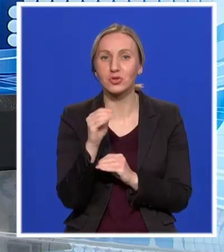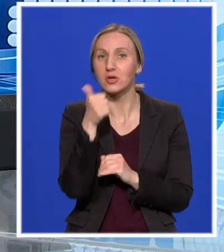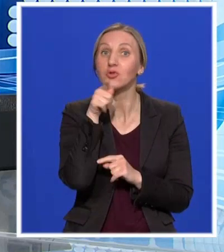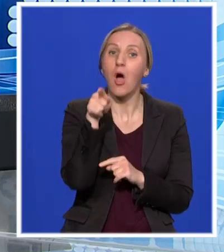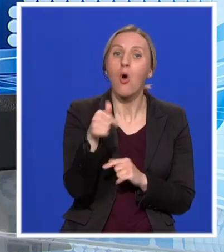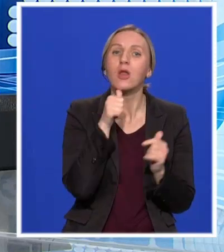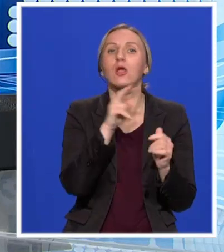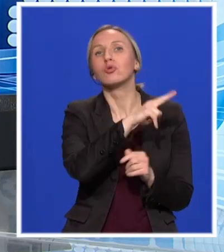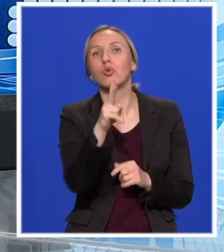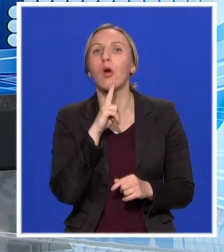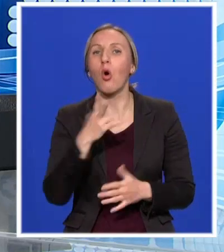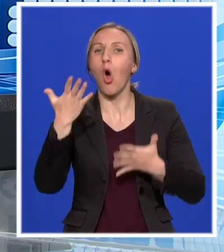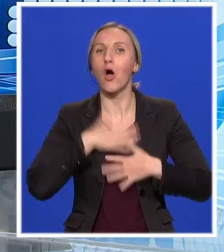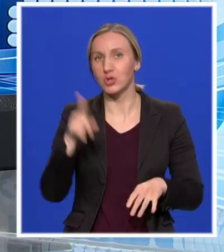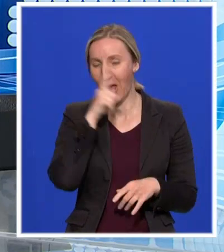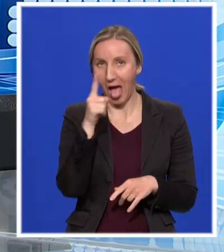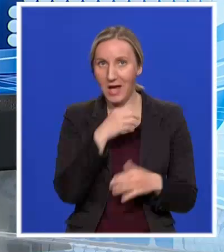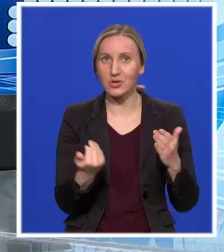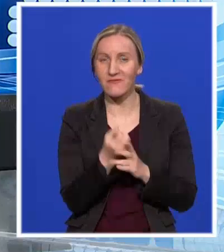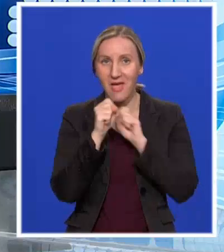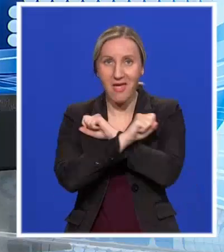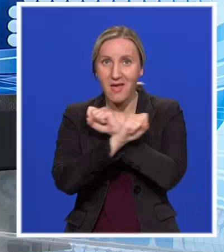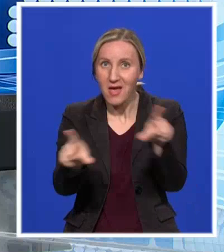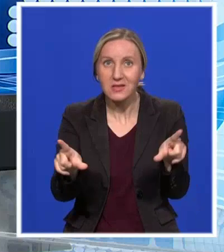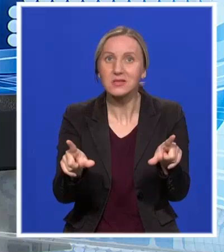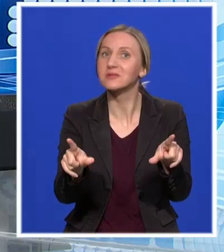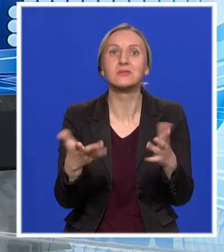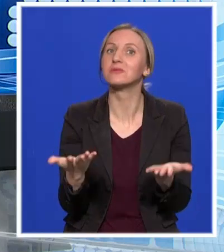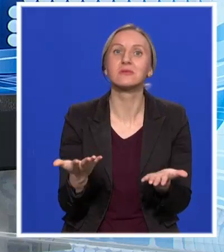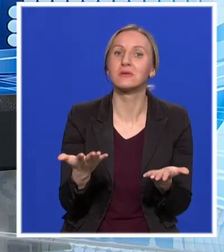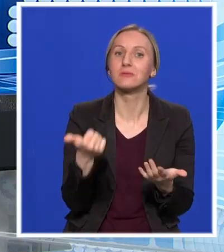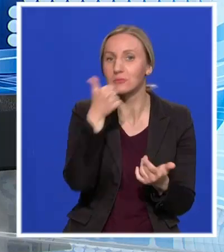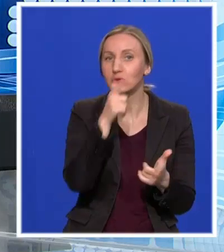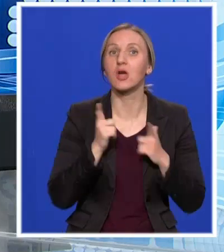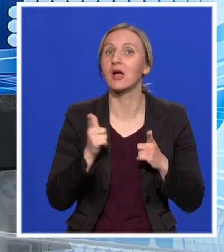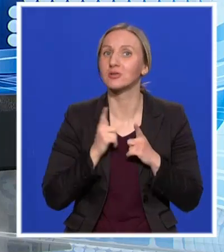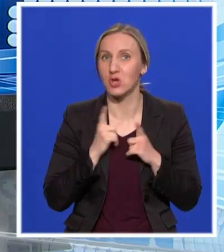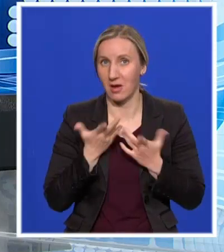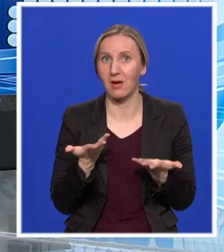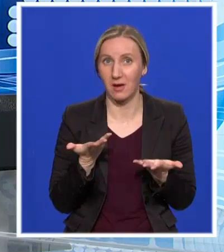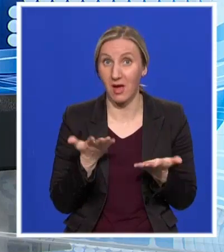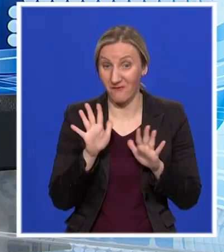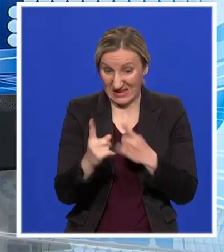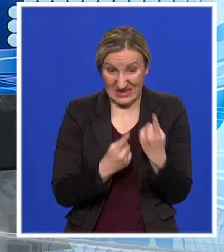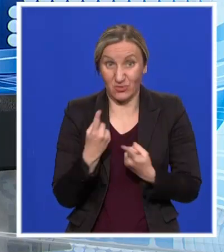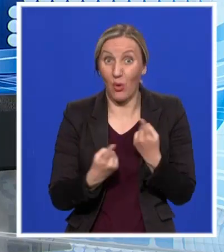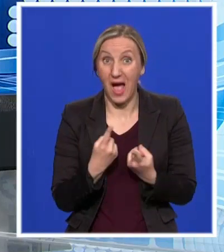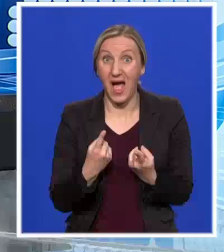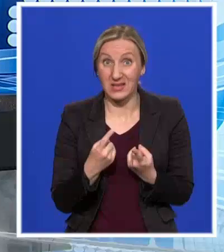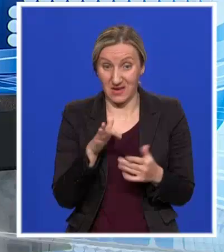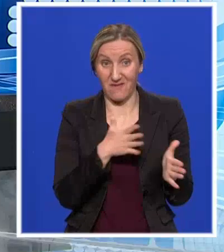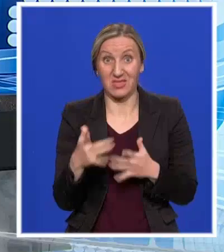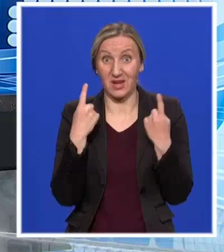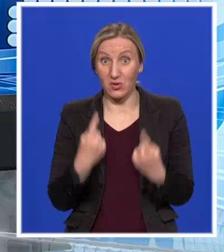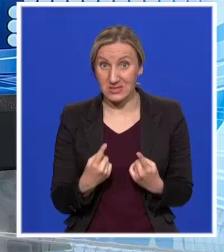ostale koji se usude da šire lažne vesti i izazivaju paniku, pogotovo u vreme vanenog stanja u situaciji kako smo sada, što